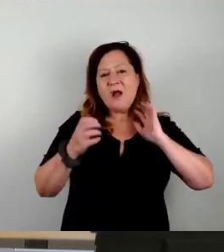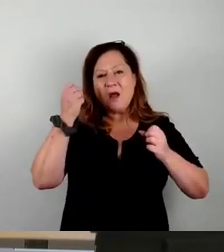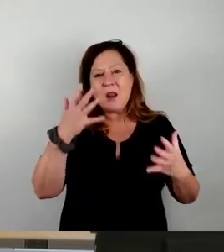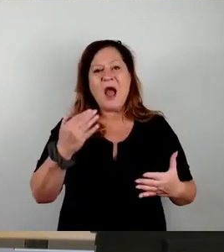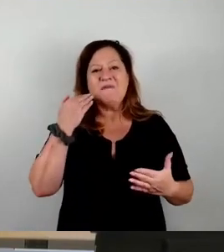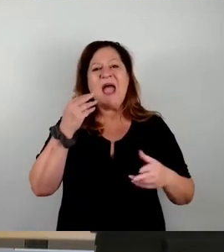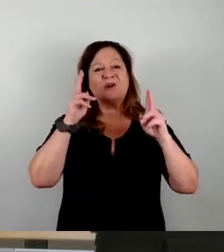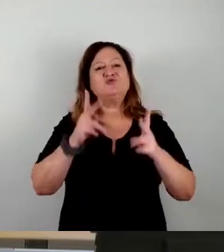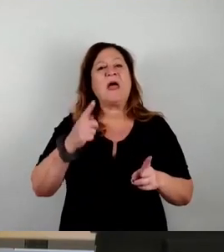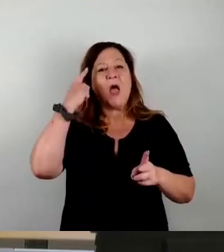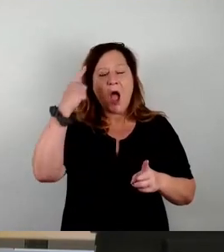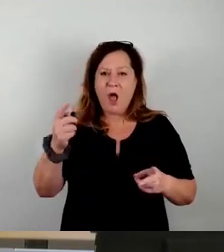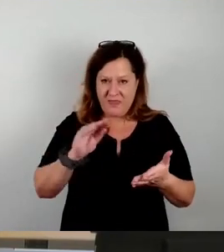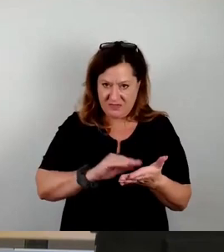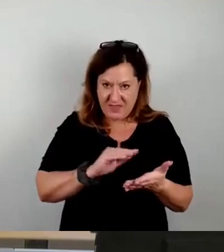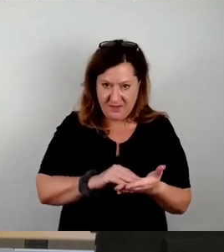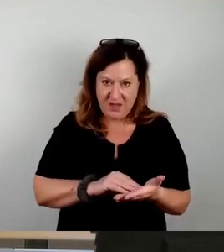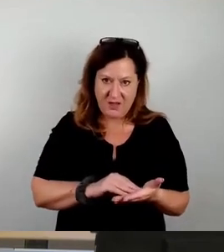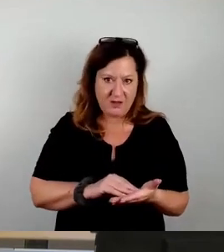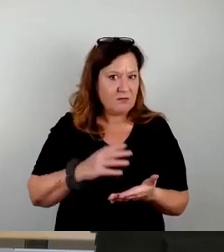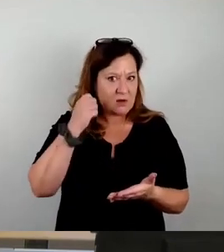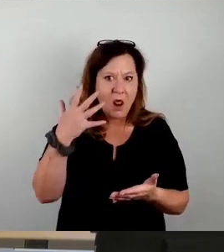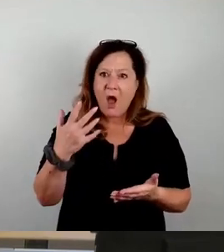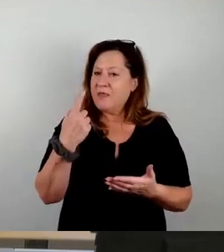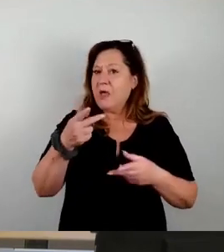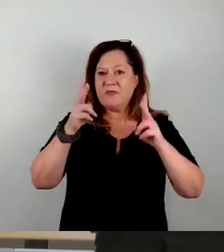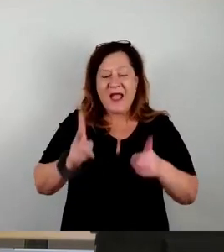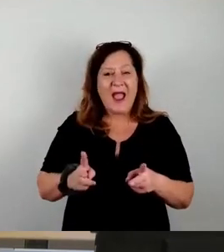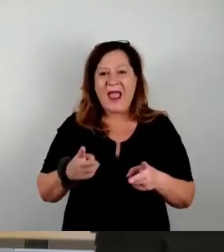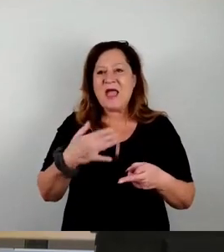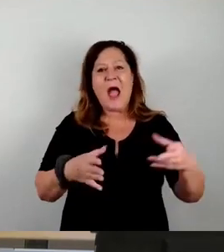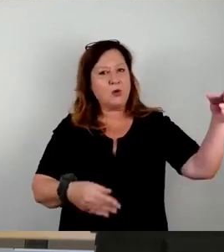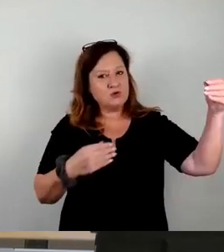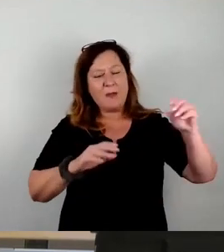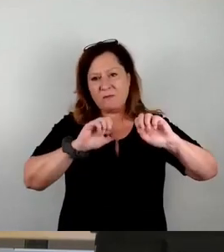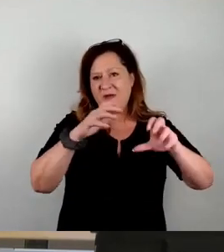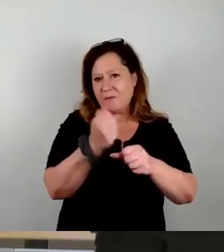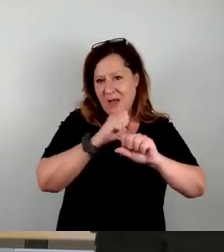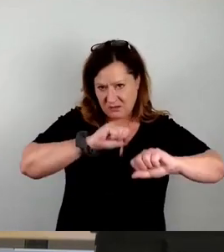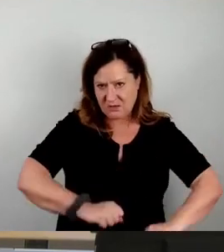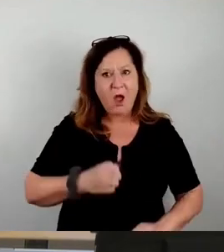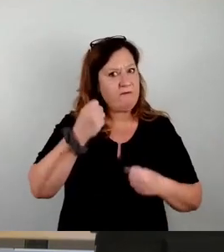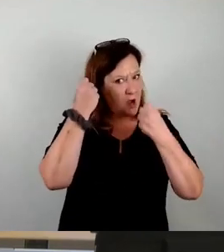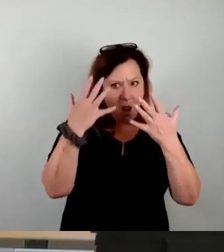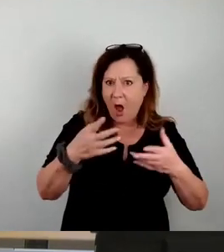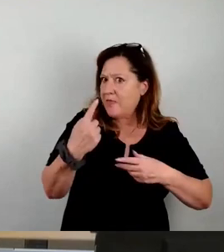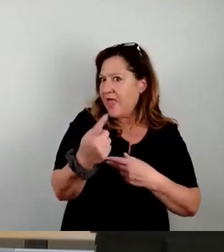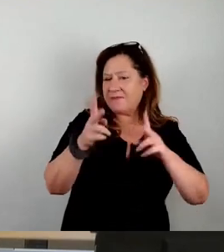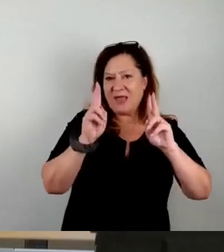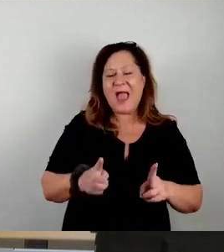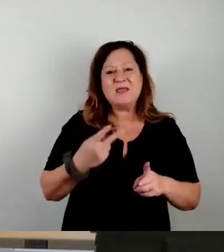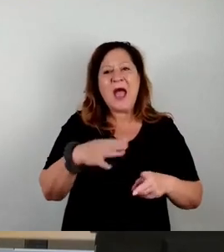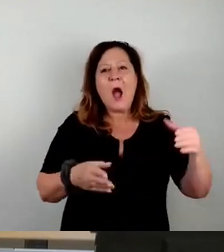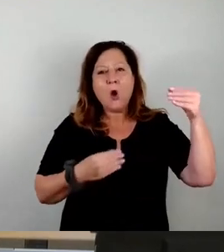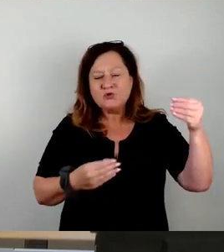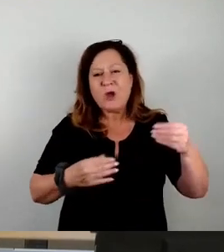ist, hat natürlich das Recht, sich auf Ausschreibungen zu bewerben, hat natürlich das Recht, Ausschreibungen zu gewinnen,